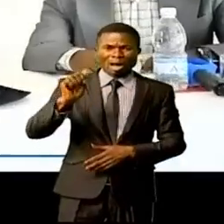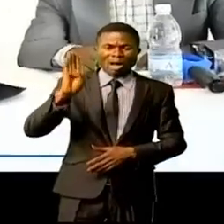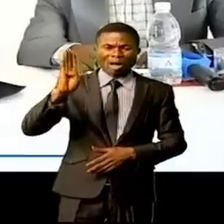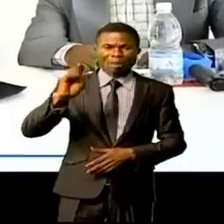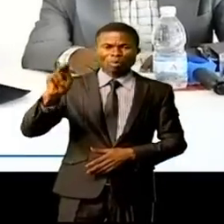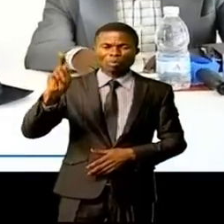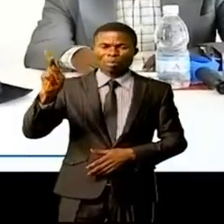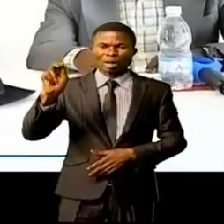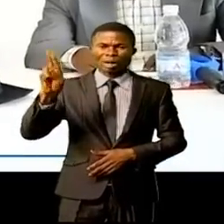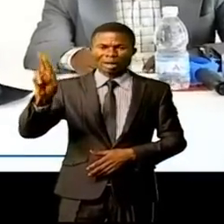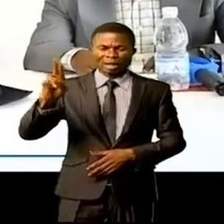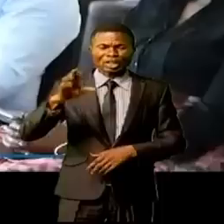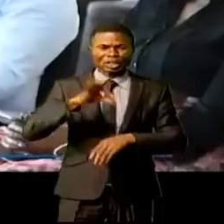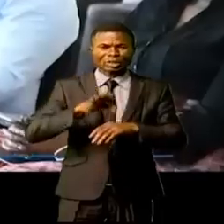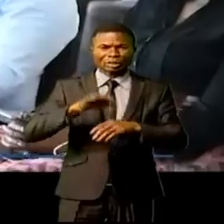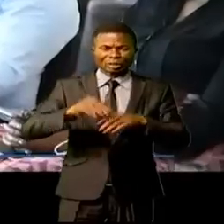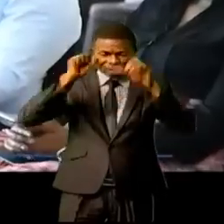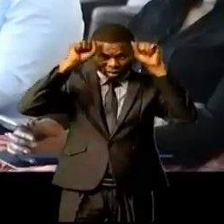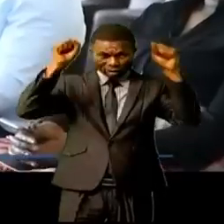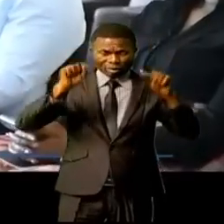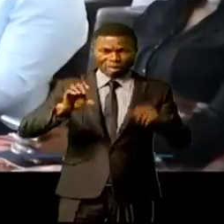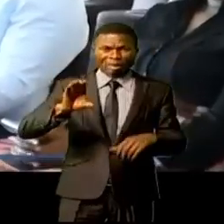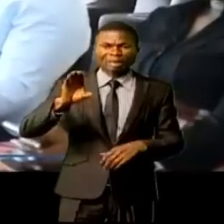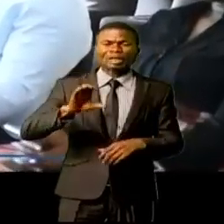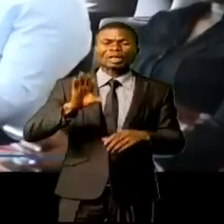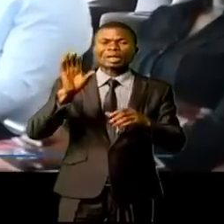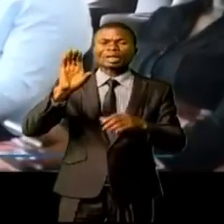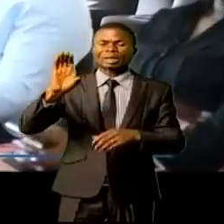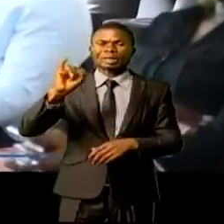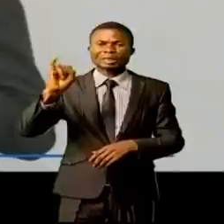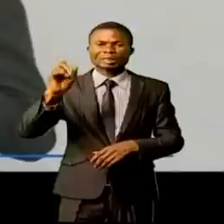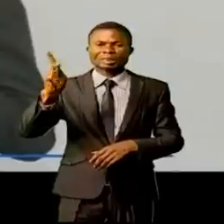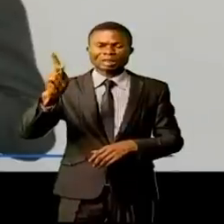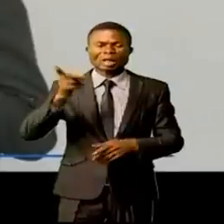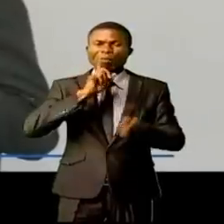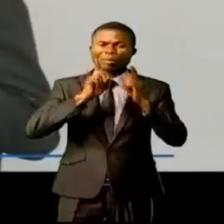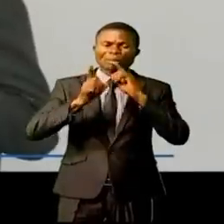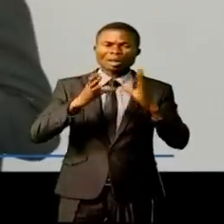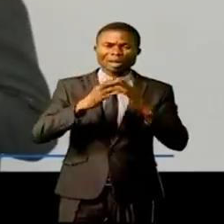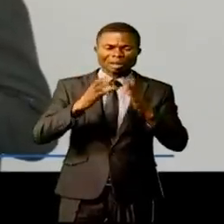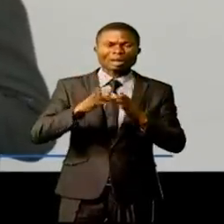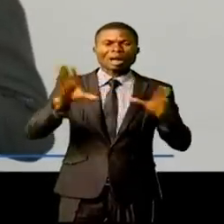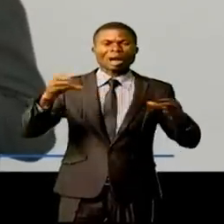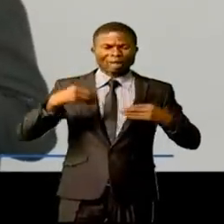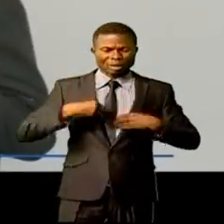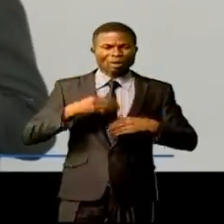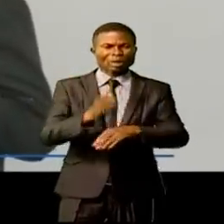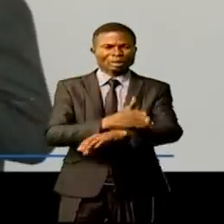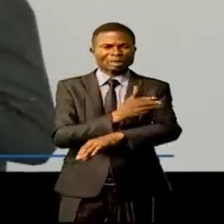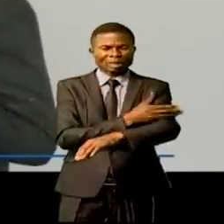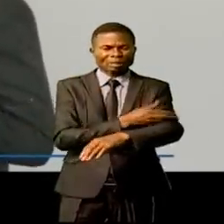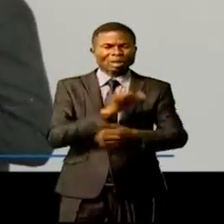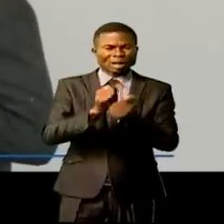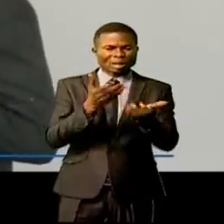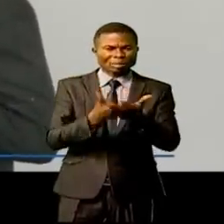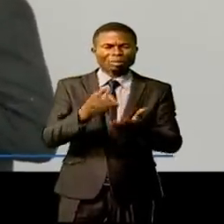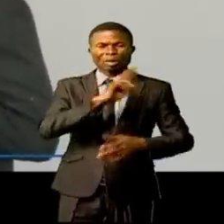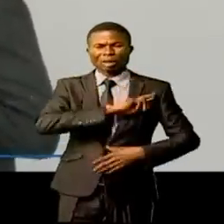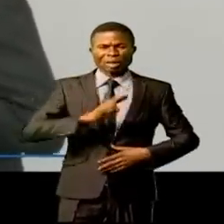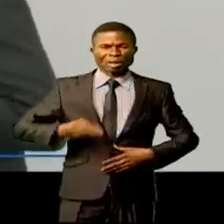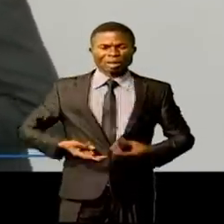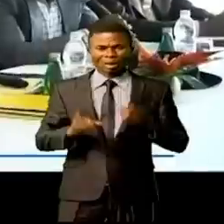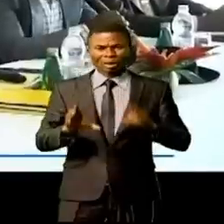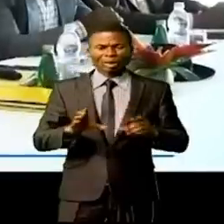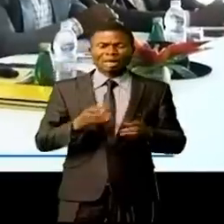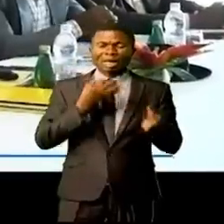Occasion pour le président de la CIECO qui a au cours de ces échanges reconnu les avancées dans ce domaine en RDC de